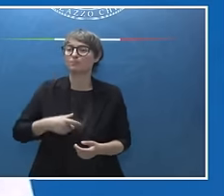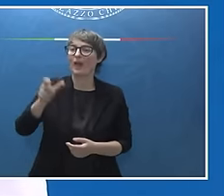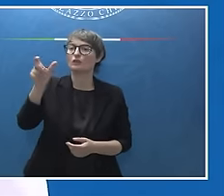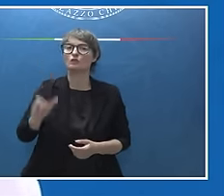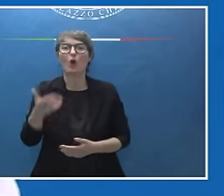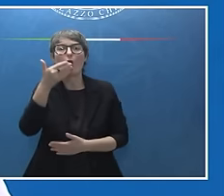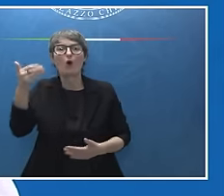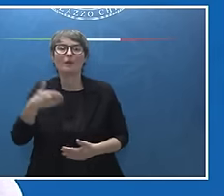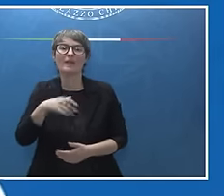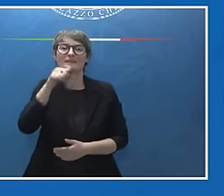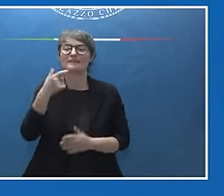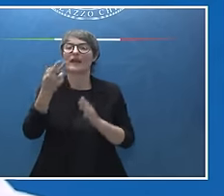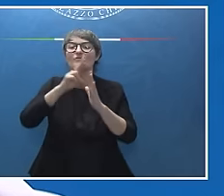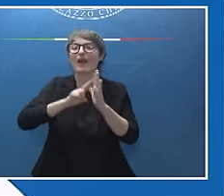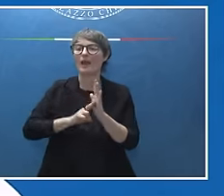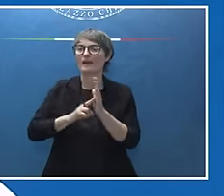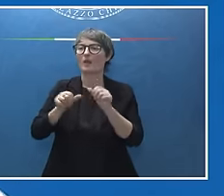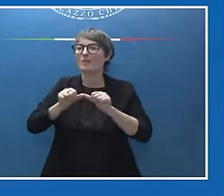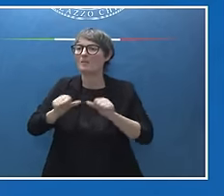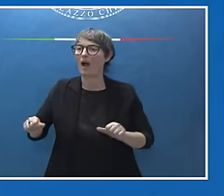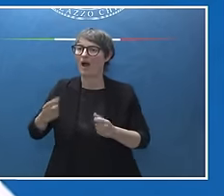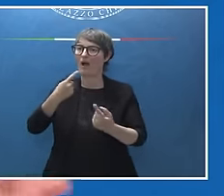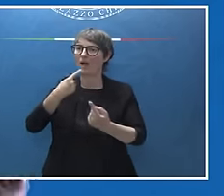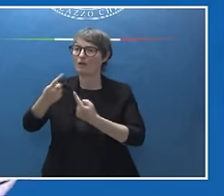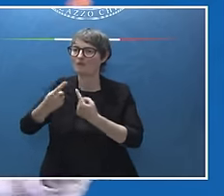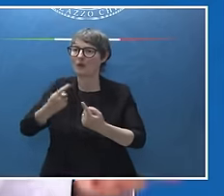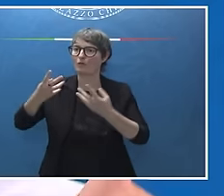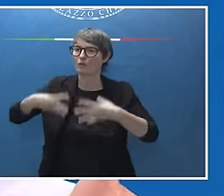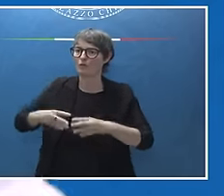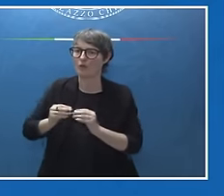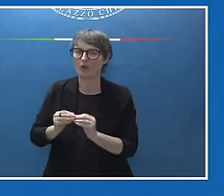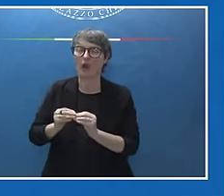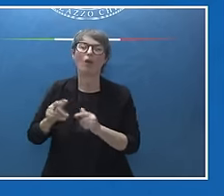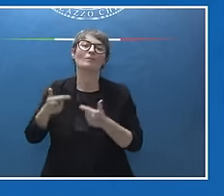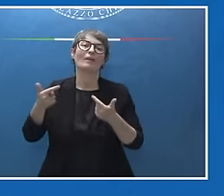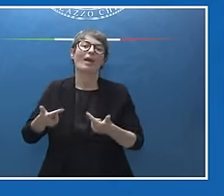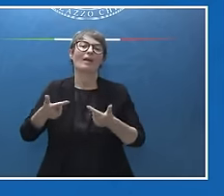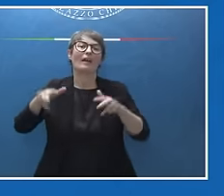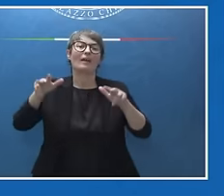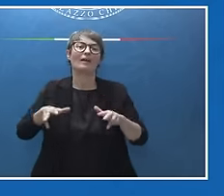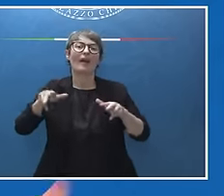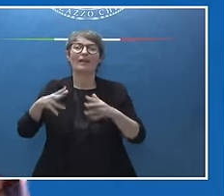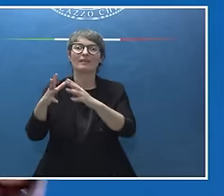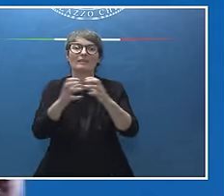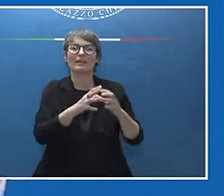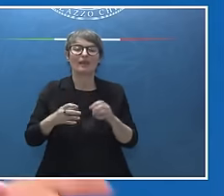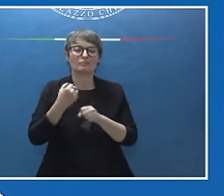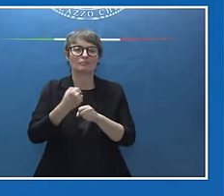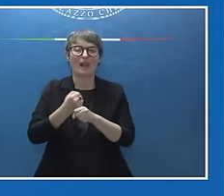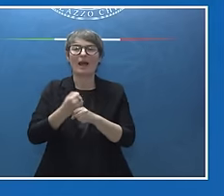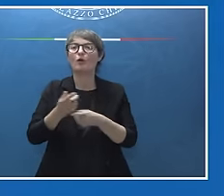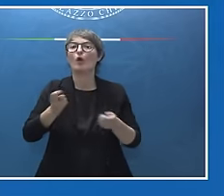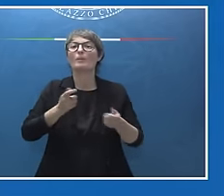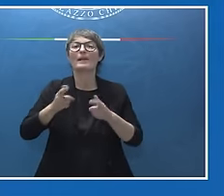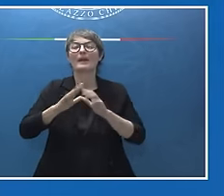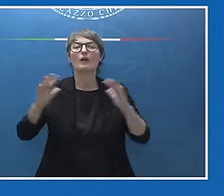regole di funzionamento, particolarmente per garantire che le aziende che operano sui mercati globali e che operano nei nostri